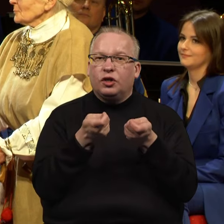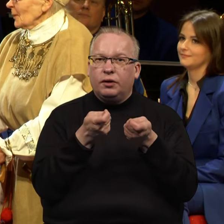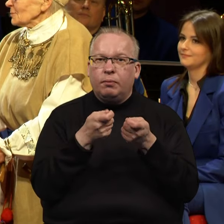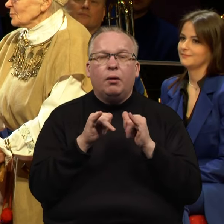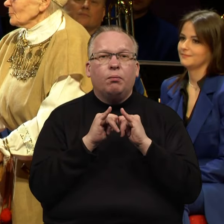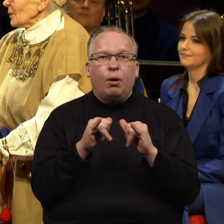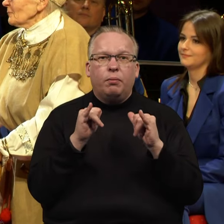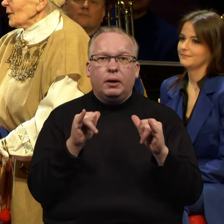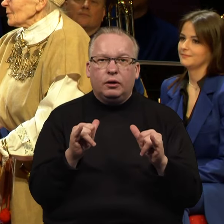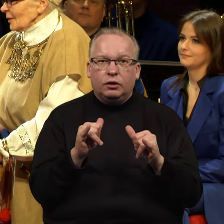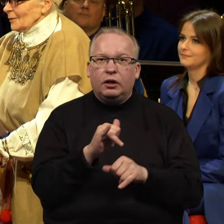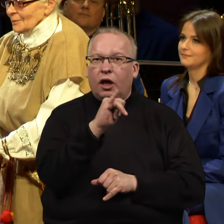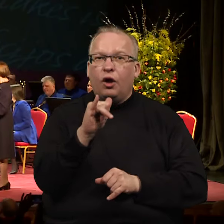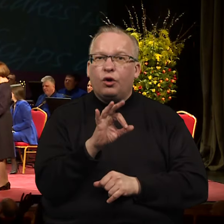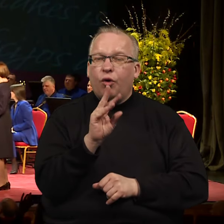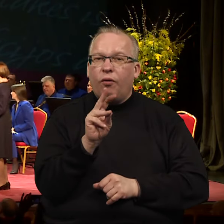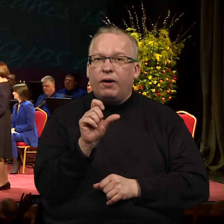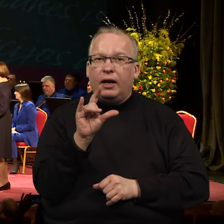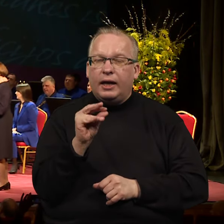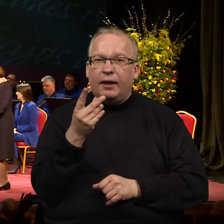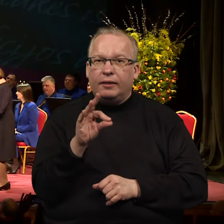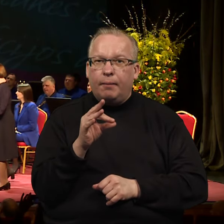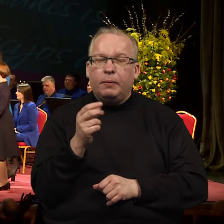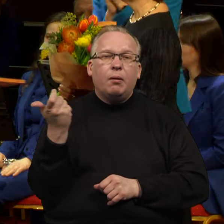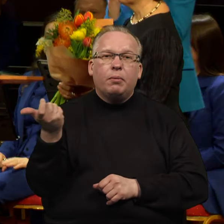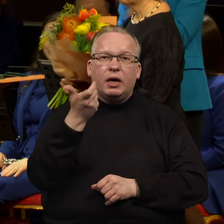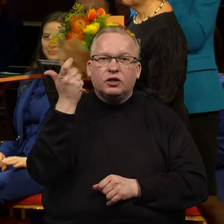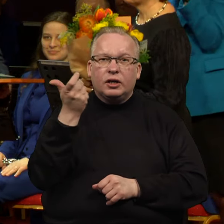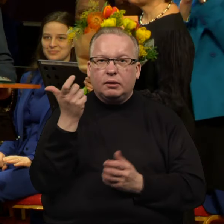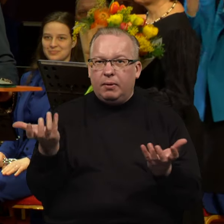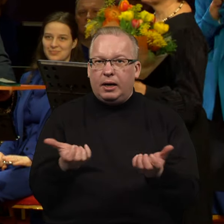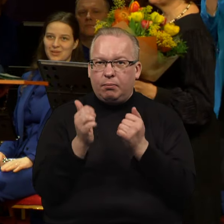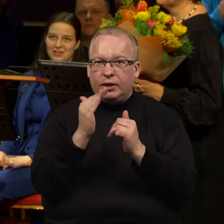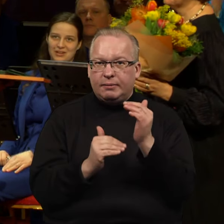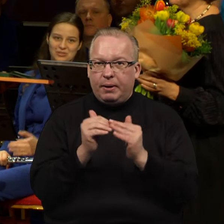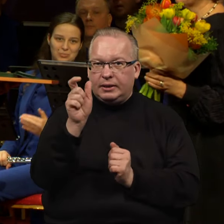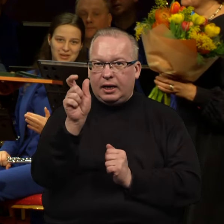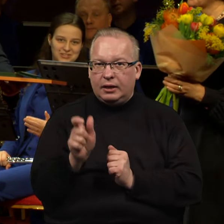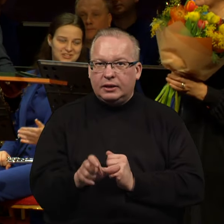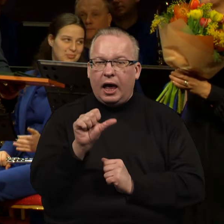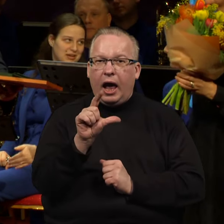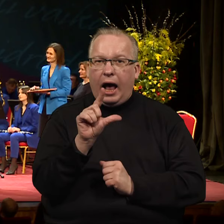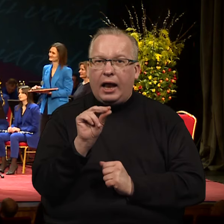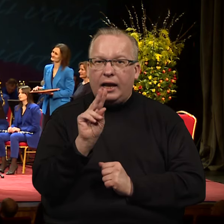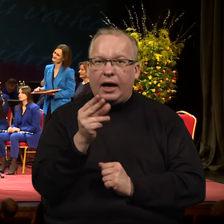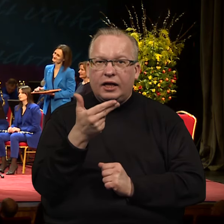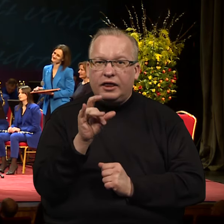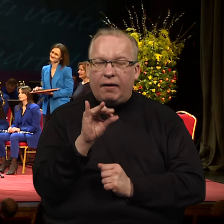populiarintoje Viktorija Jovarinė, priešgaisrinės gelbėjimo tarnybo specialistė Viktorija Aleknavičienė,